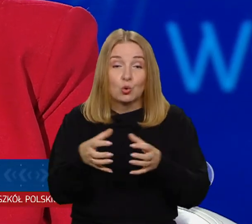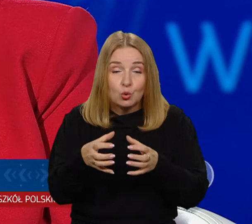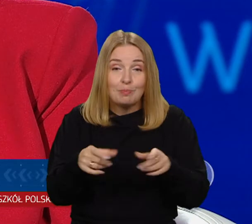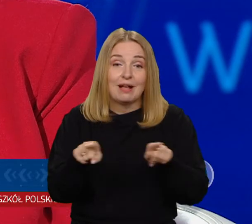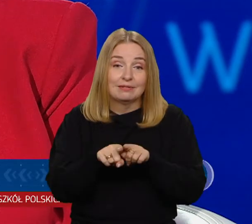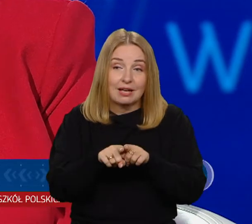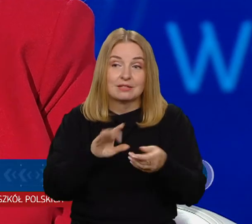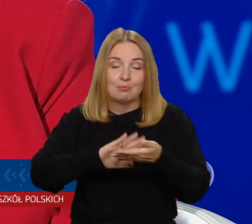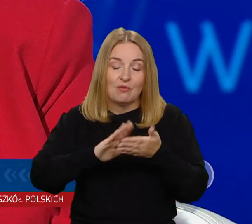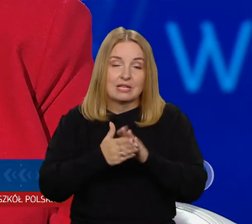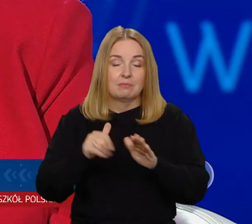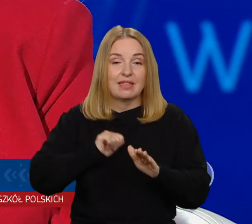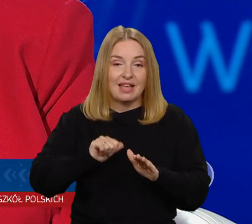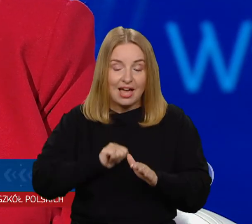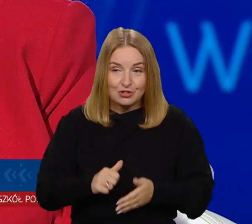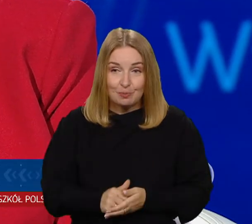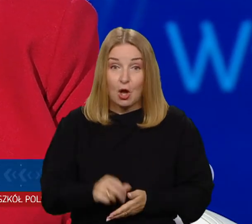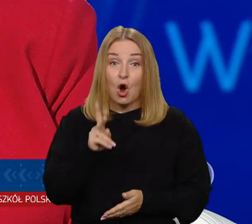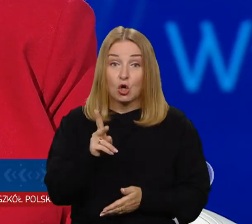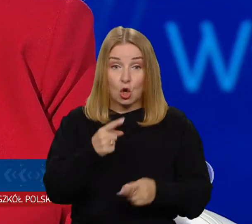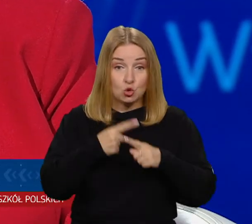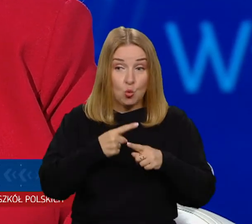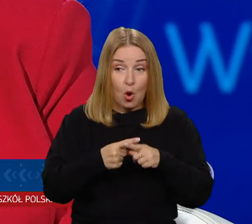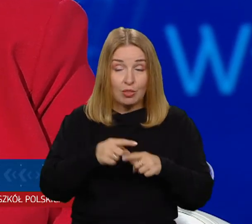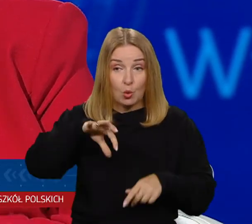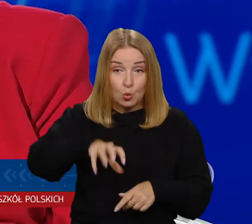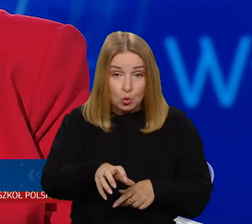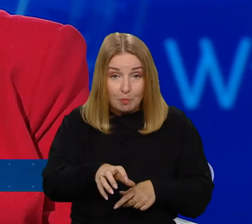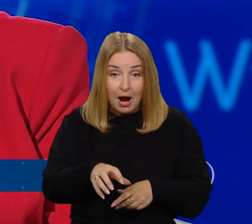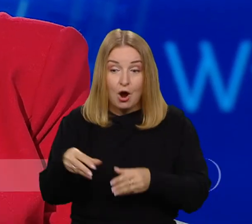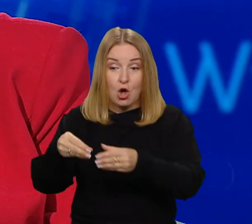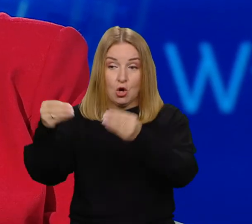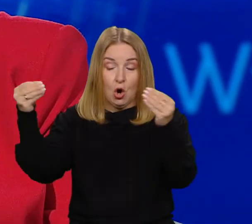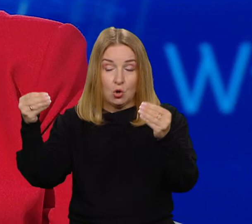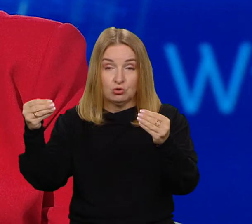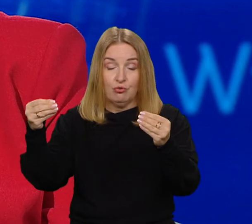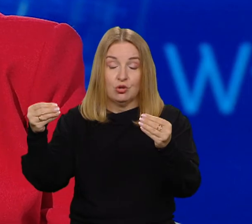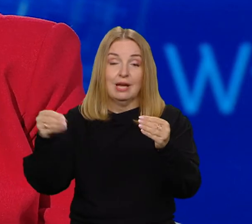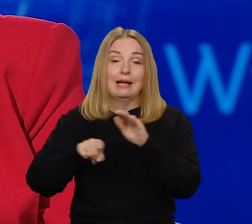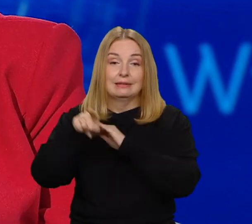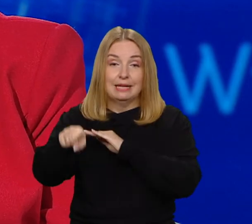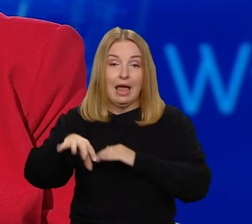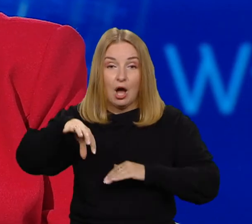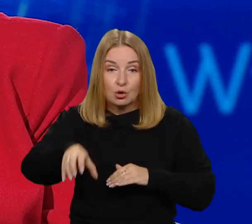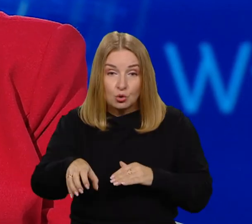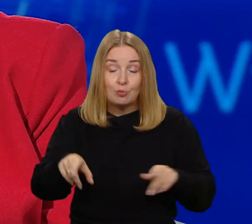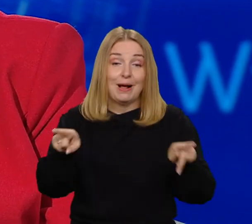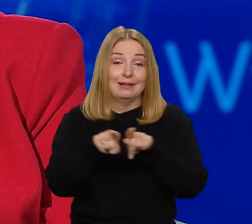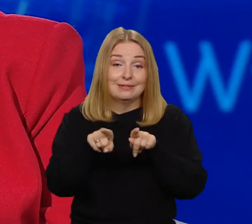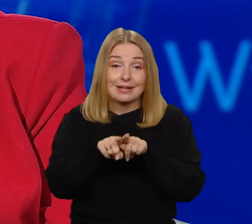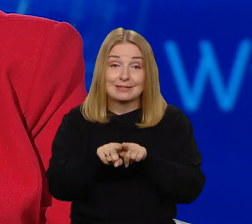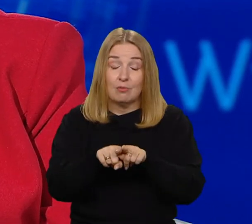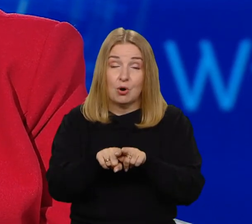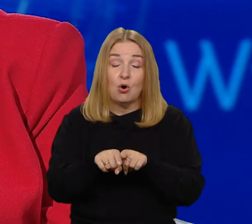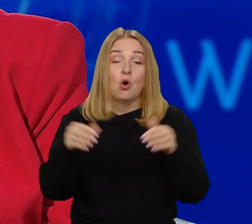Czyli będąc członkiem wspólnoty, rozwijamy wspólnotę, ale też mamy jedyną możliwość, powtarzam